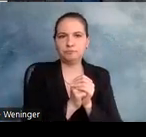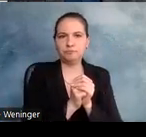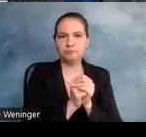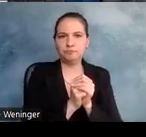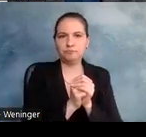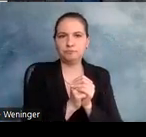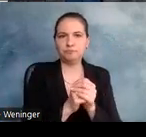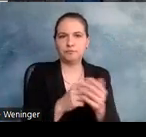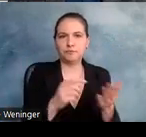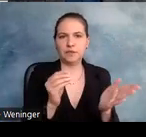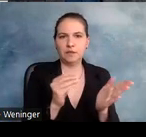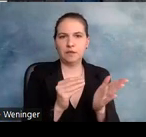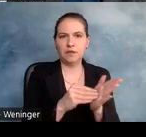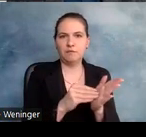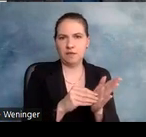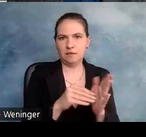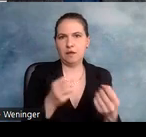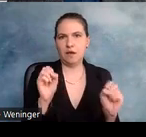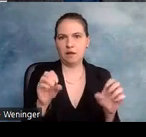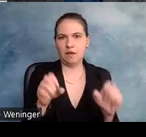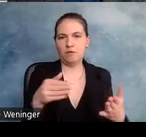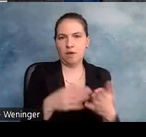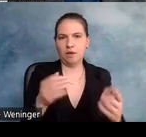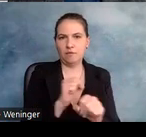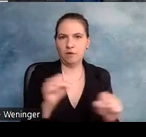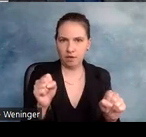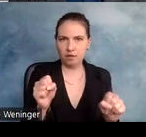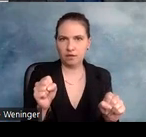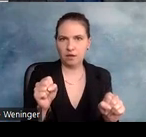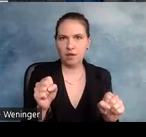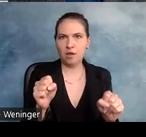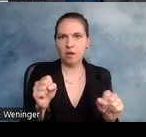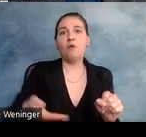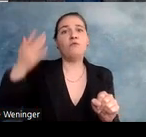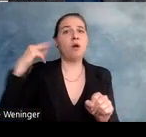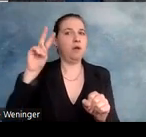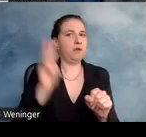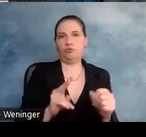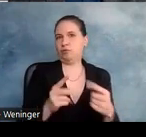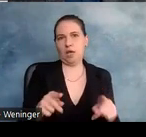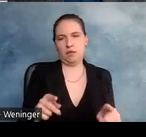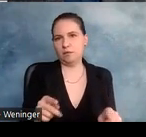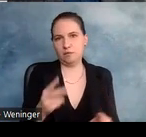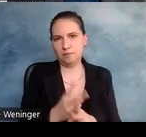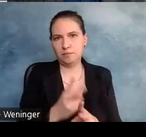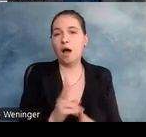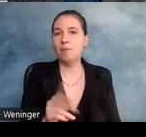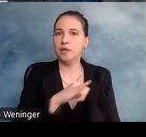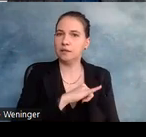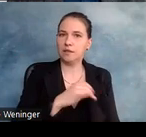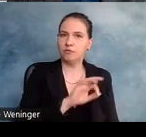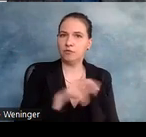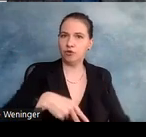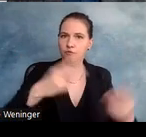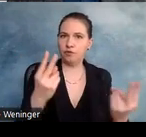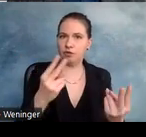Hinweise zur Erklärung zur Barrierefreiheit. Da hat sich jetzt gegenüber der Vorversion nichts getan, aber ganz interessant für alle öffentlichen Stellen.